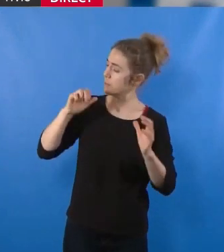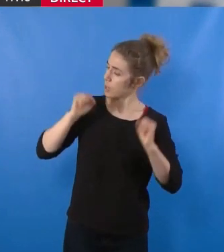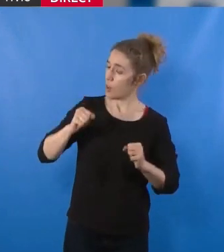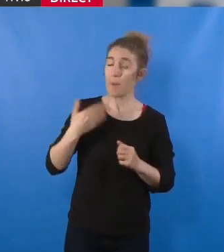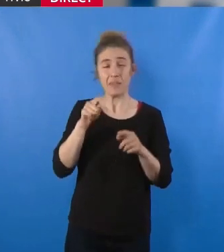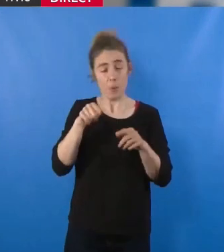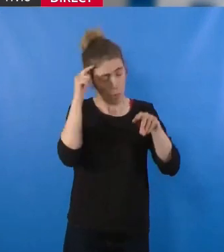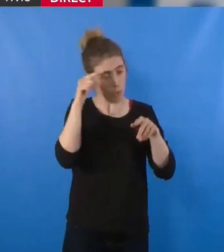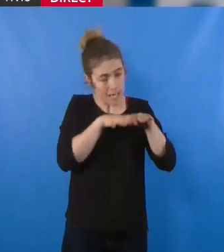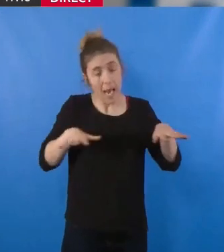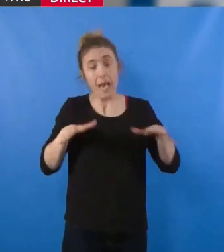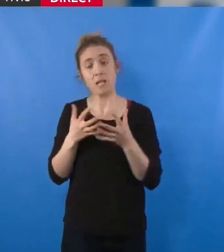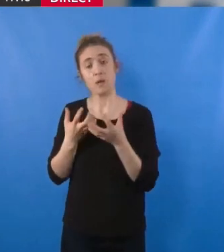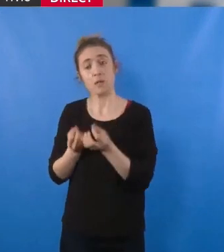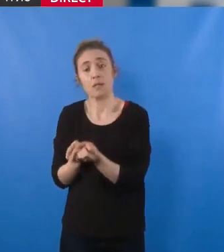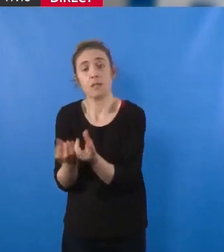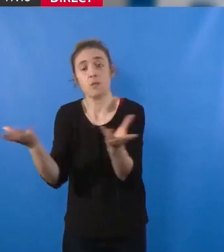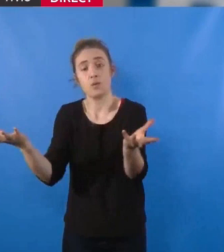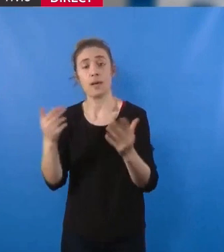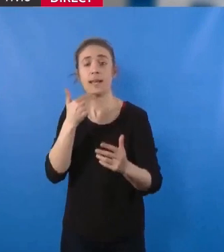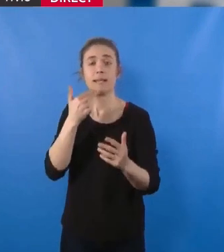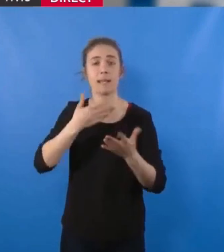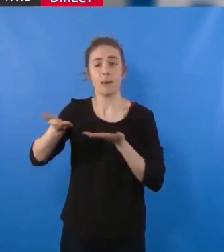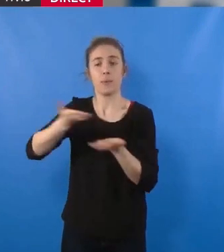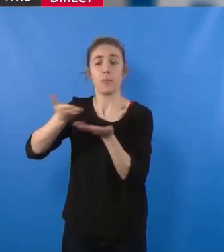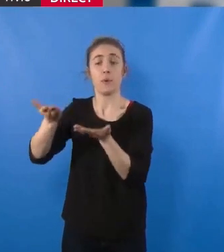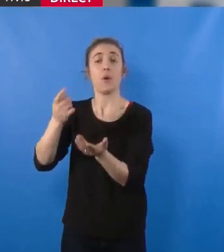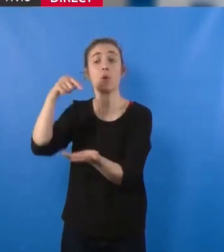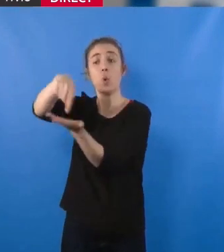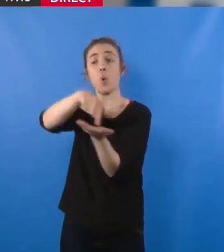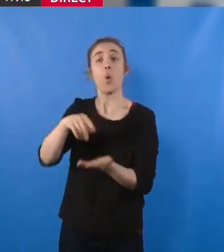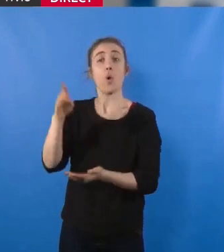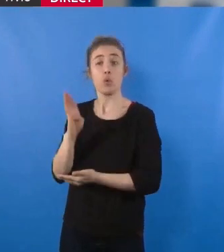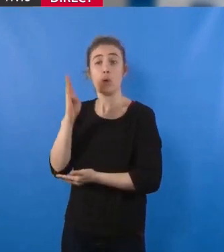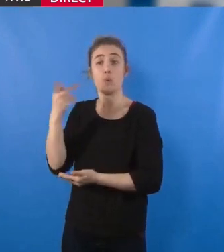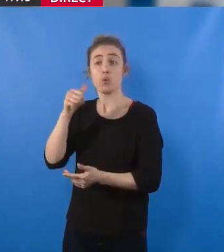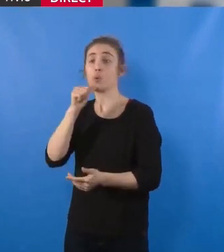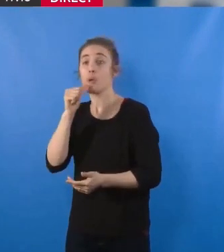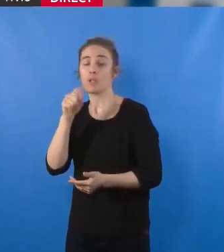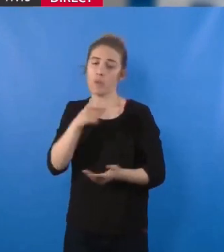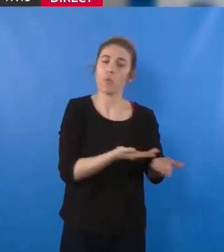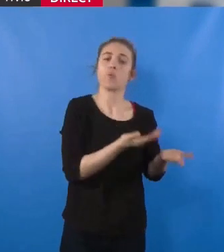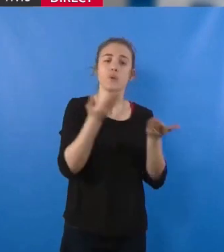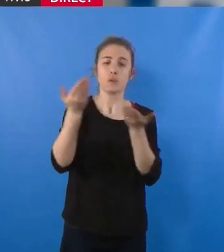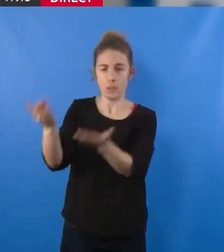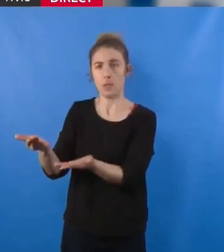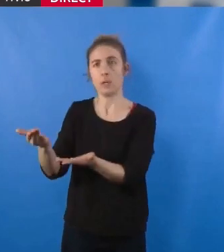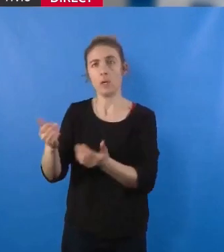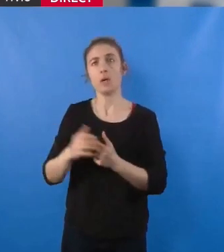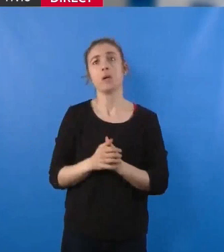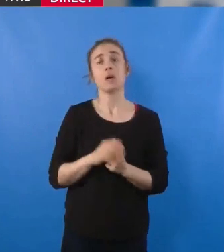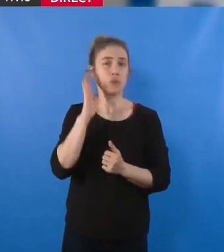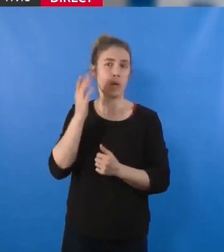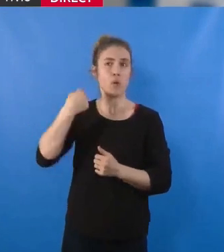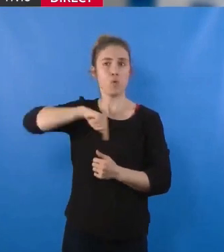de distribution et de transport de qualité, pour l'acheminer là où elle sera au final consommée. C'est pourquoi nous exigeons le